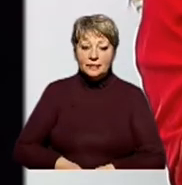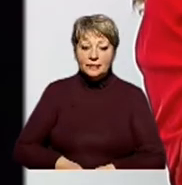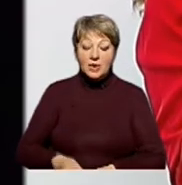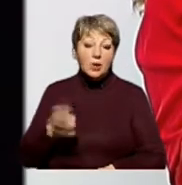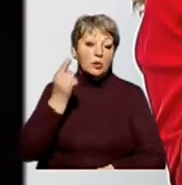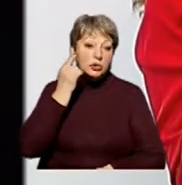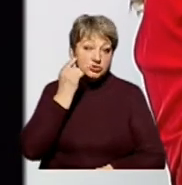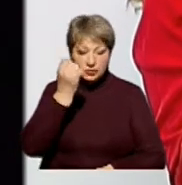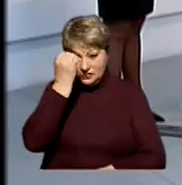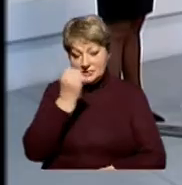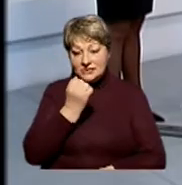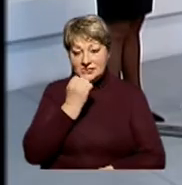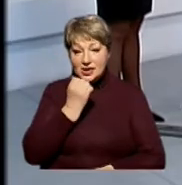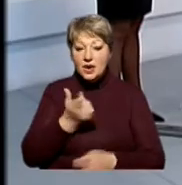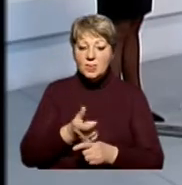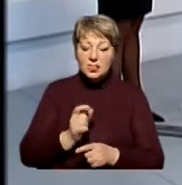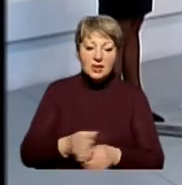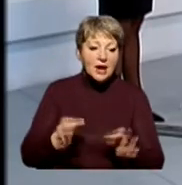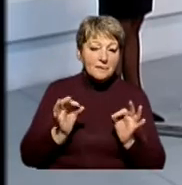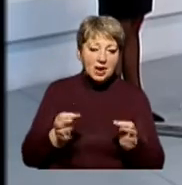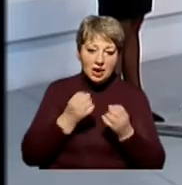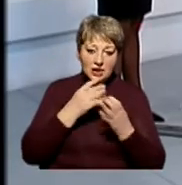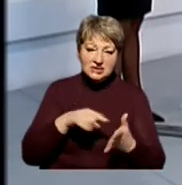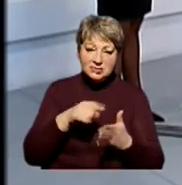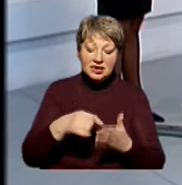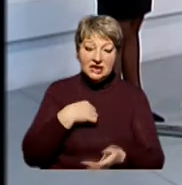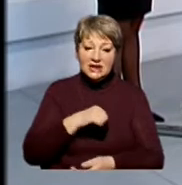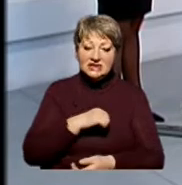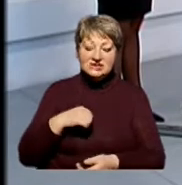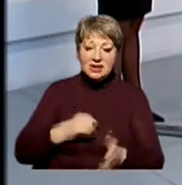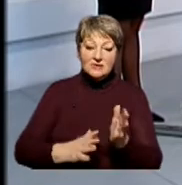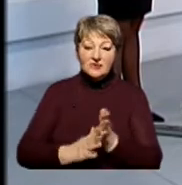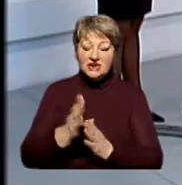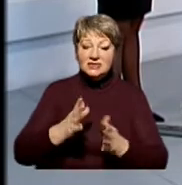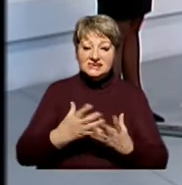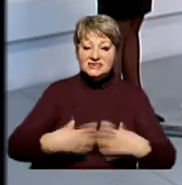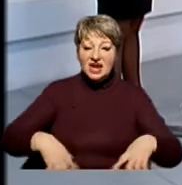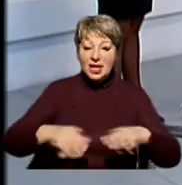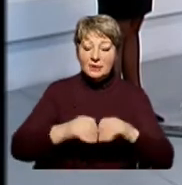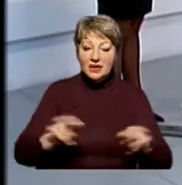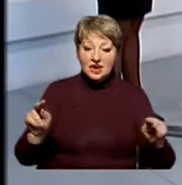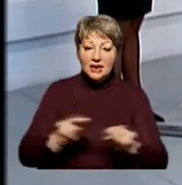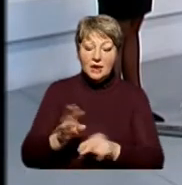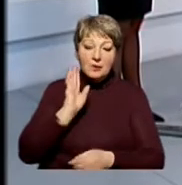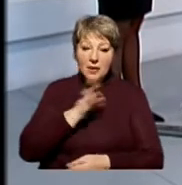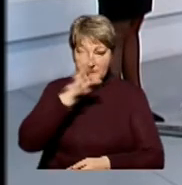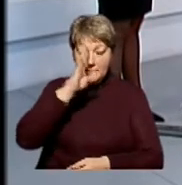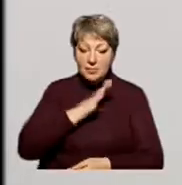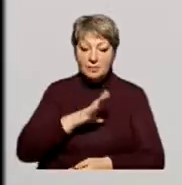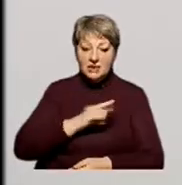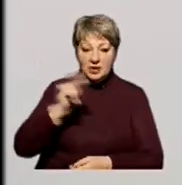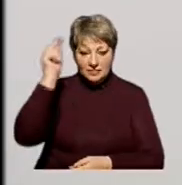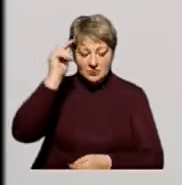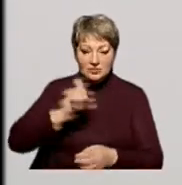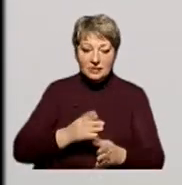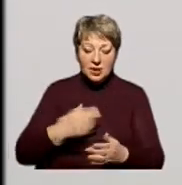Почув, дякую. Дуже правильне, як хороше запитання. Я сам виріш з сім'ї освітянина. У мене тато працював все життя в освітній гаузі.